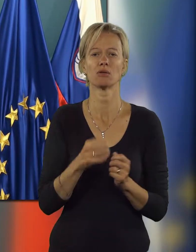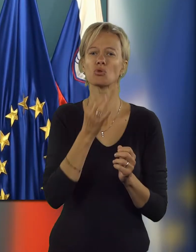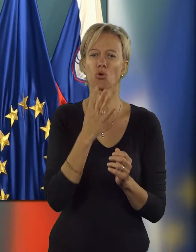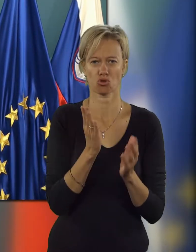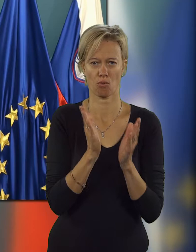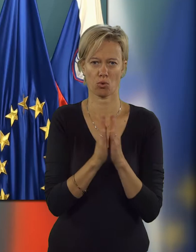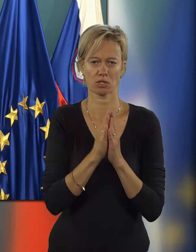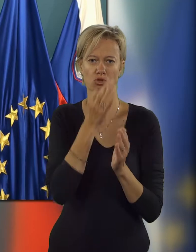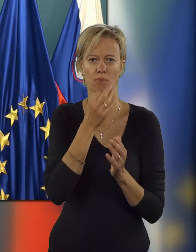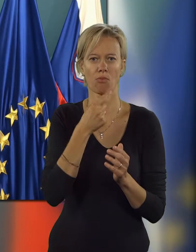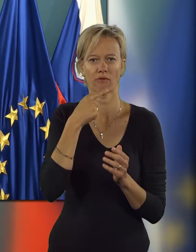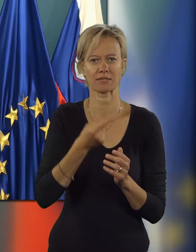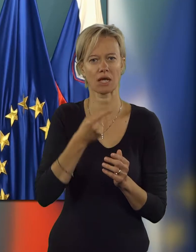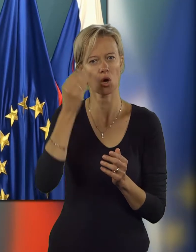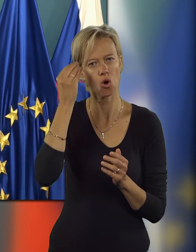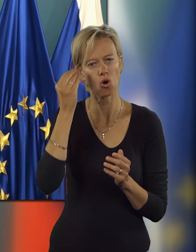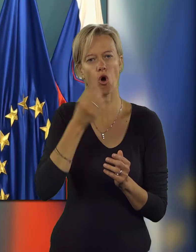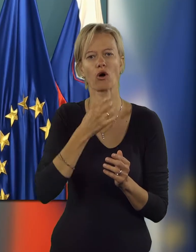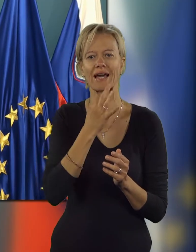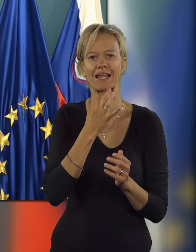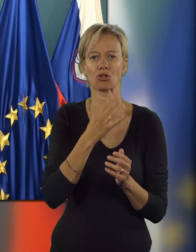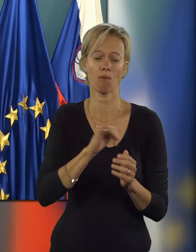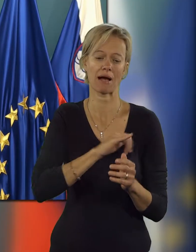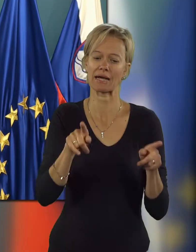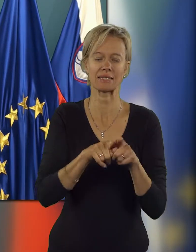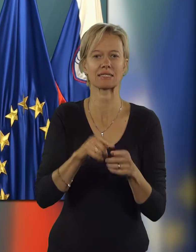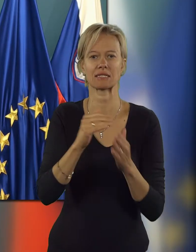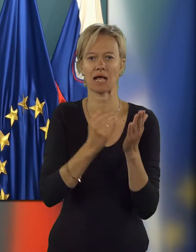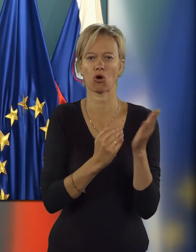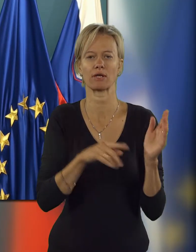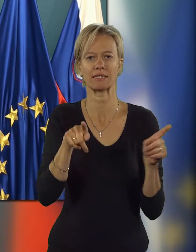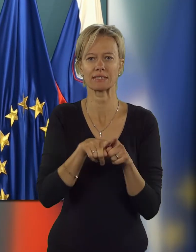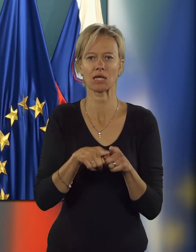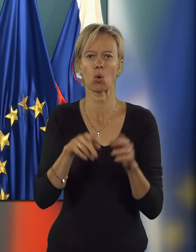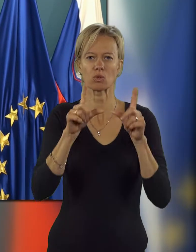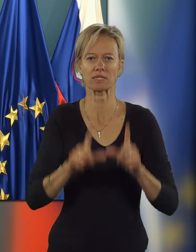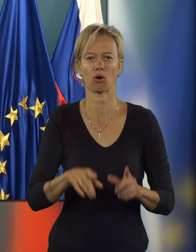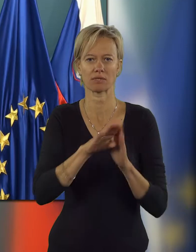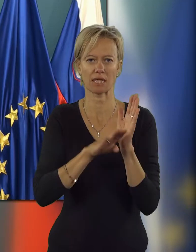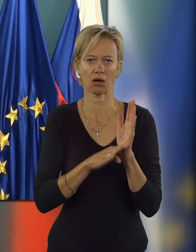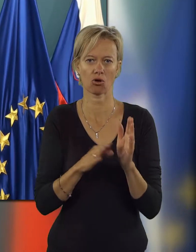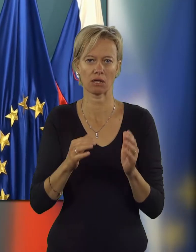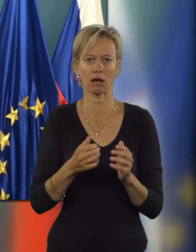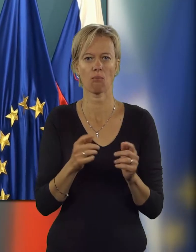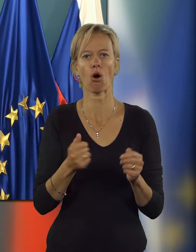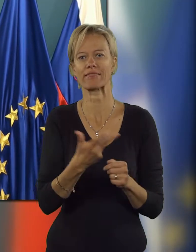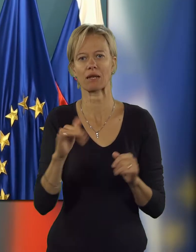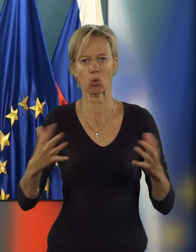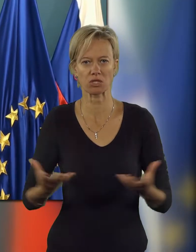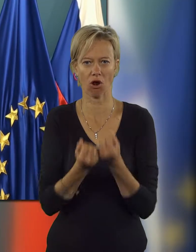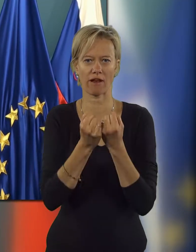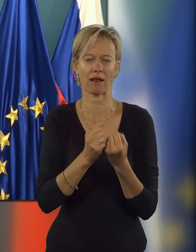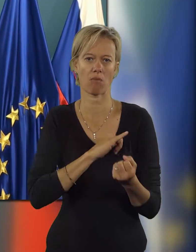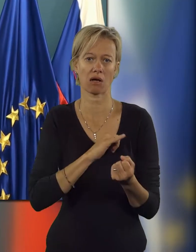poveste točno, ker je banka ista, problem je isti, ustavni zakon, po katerem je ustanovljena NLB,